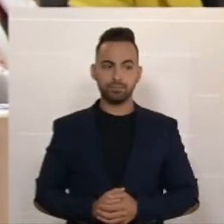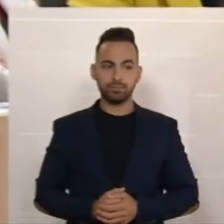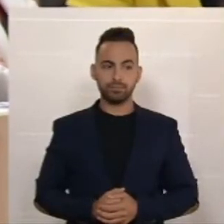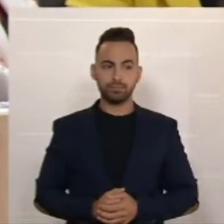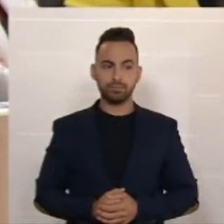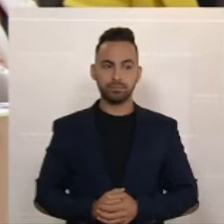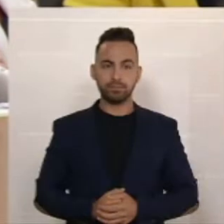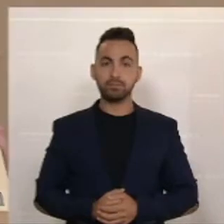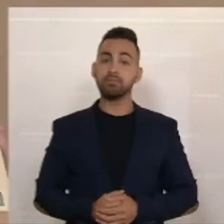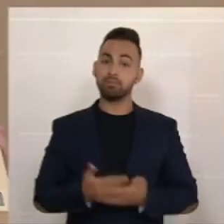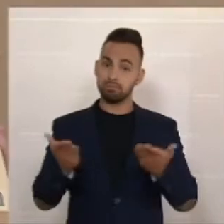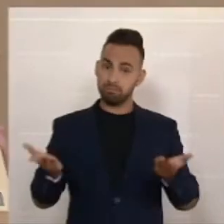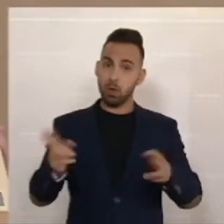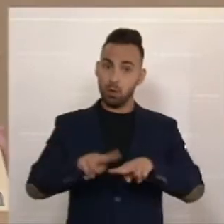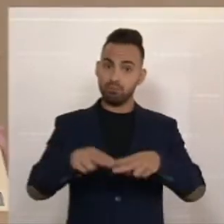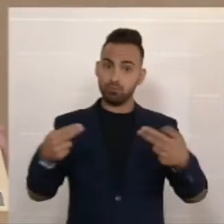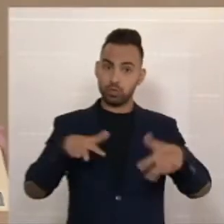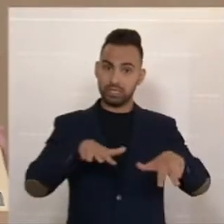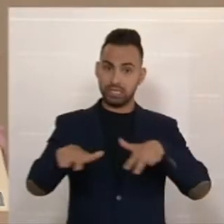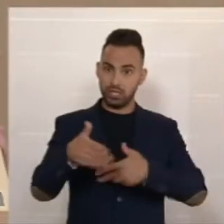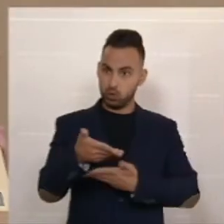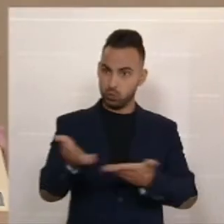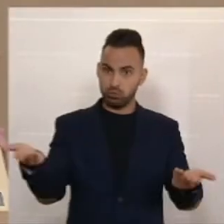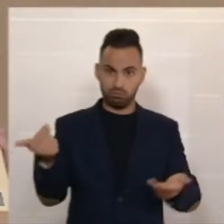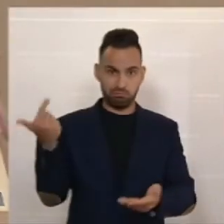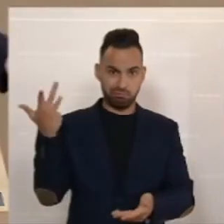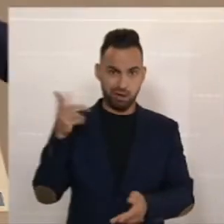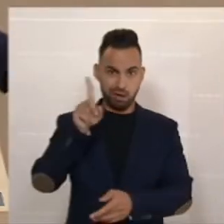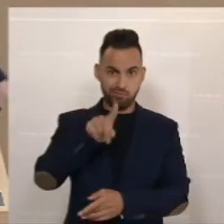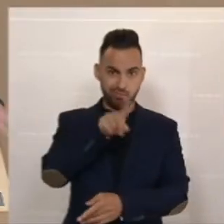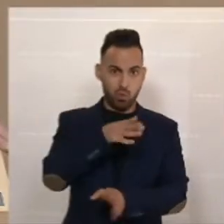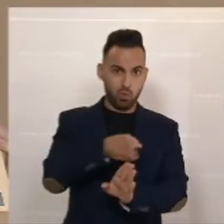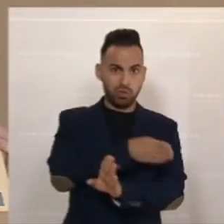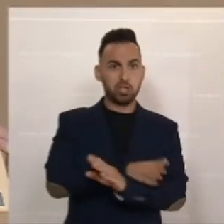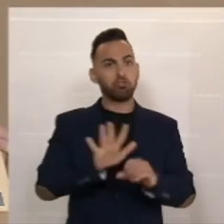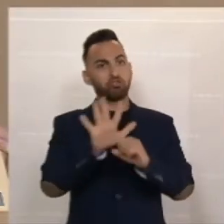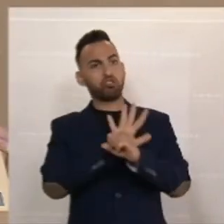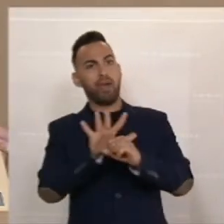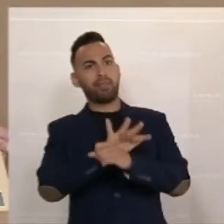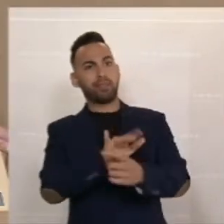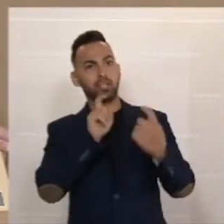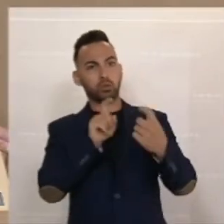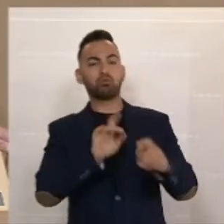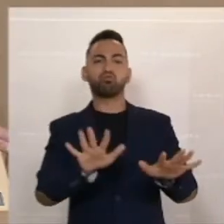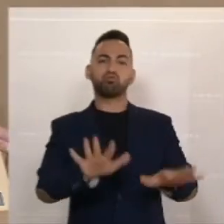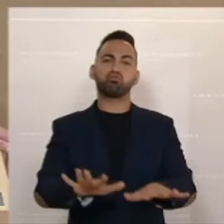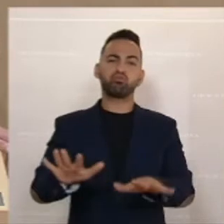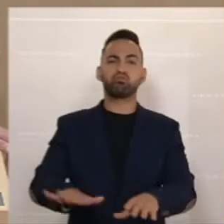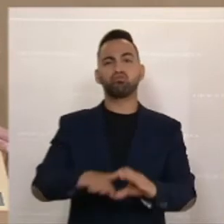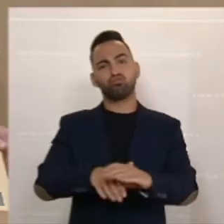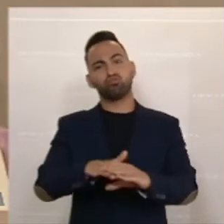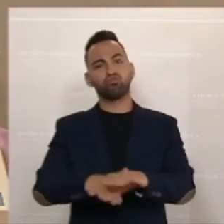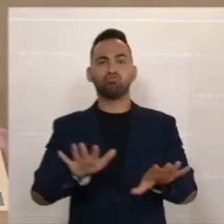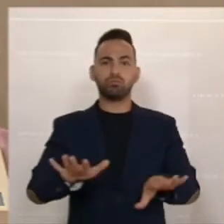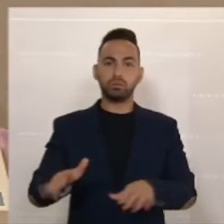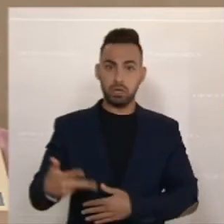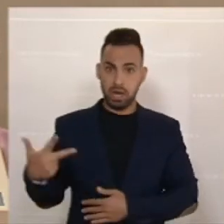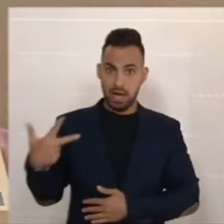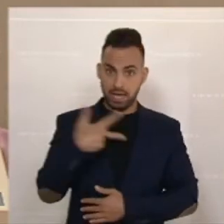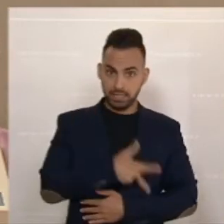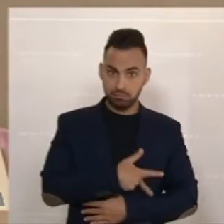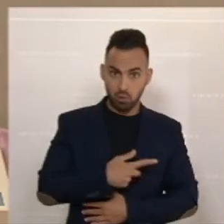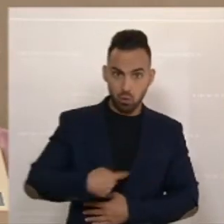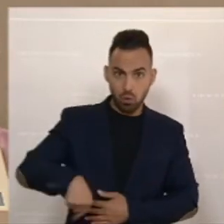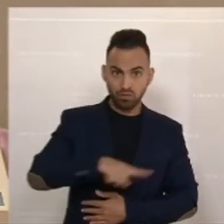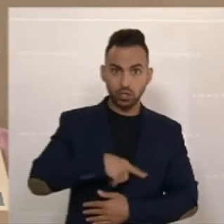Das, was diese Bundesregierung in den letzten Monaten gemacht hat mit Scheindiskussionen und Zauderei, Sie hat die SPÖ, die